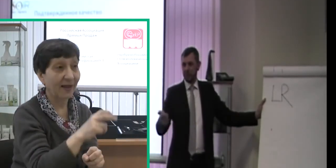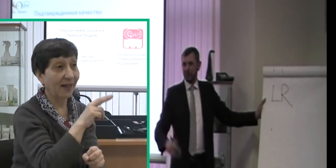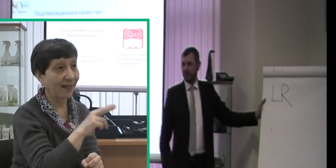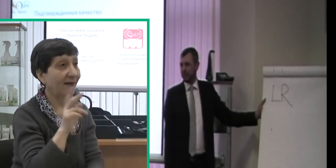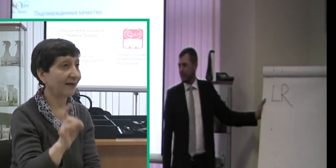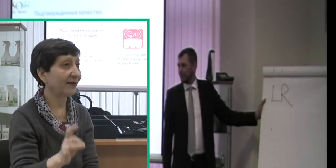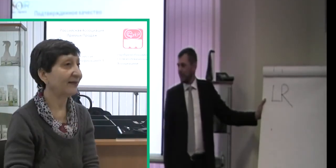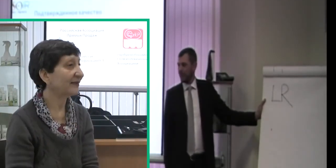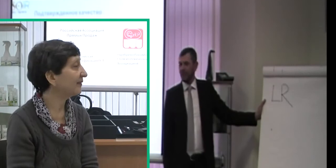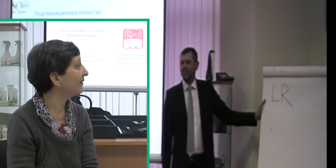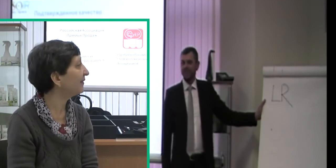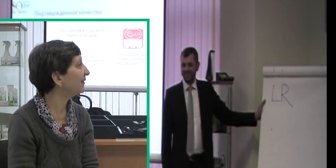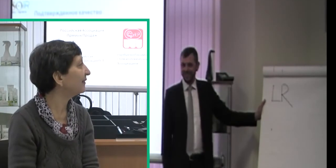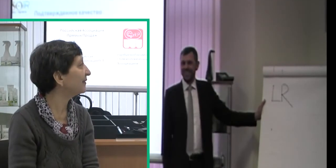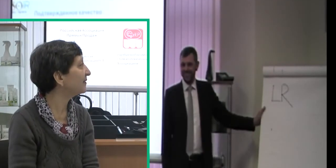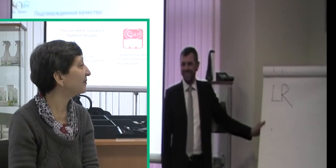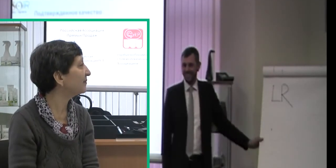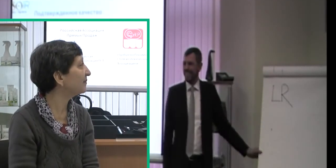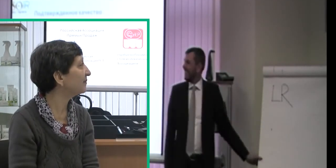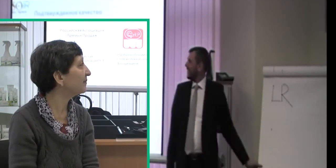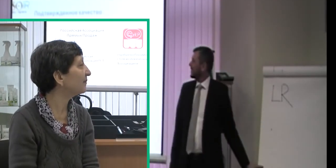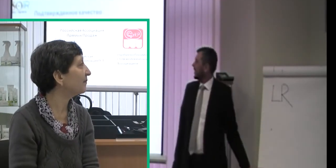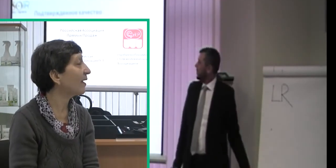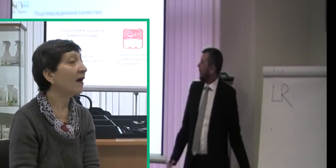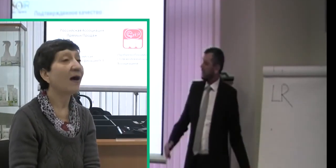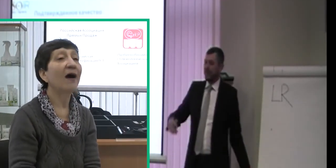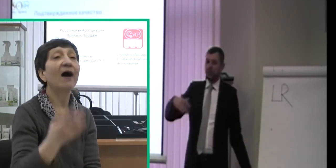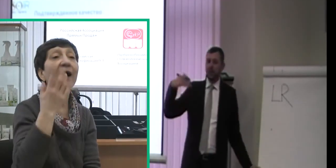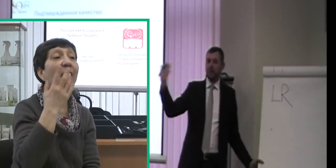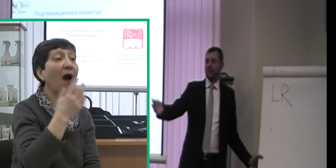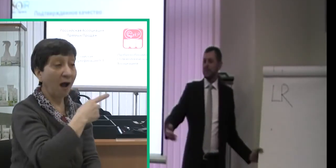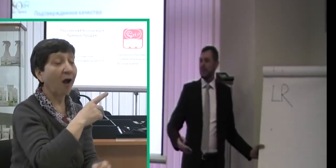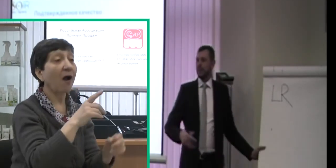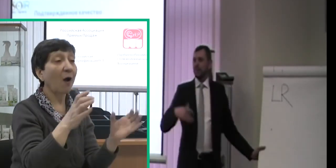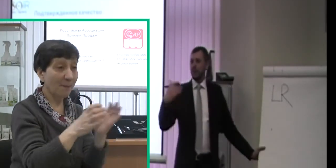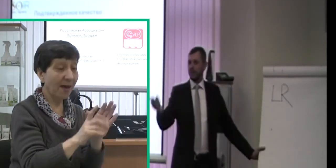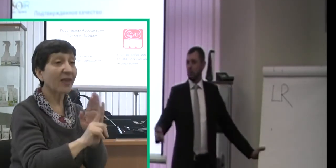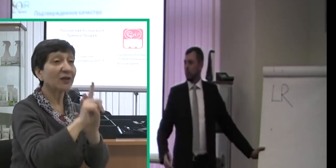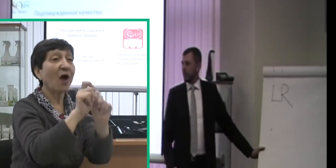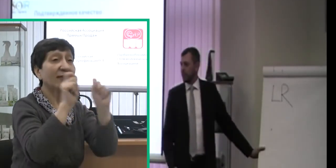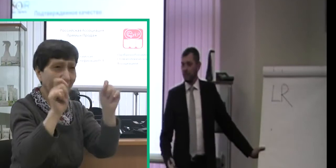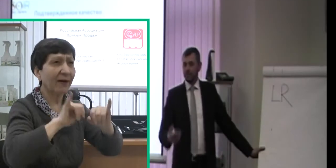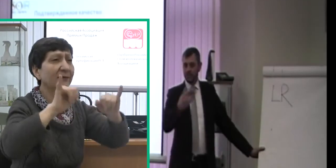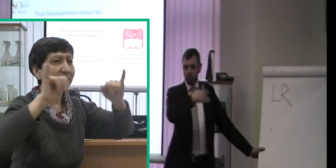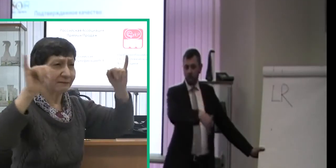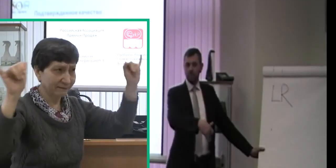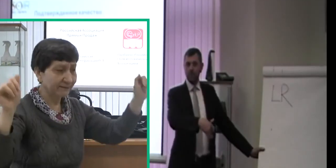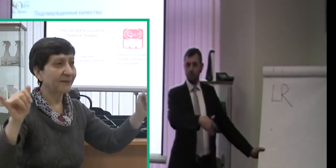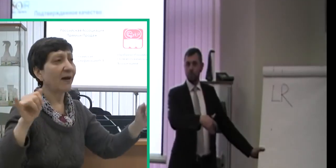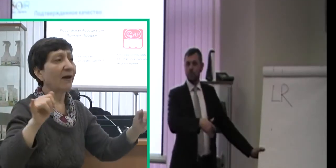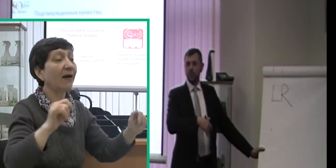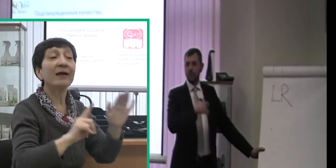Затем, когда наша компания стала открывать другие рынки.